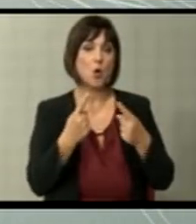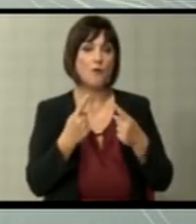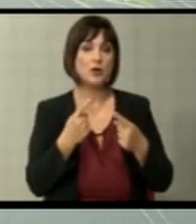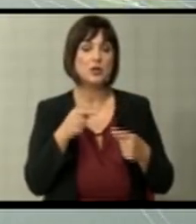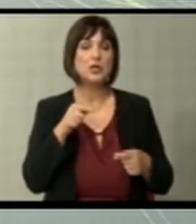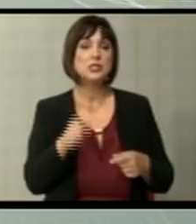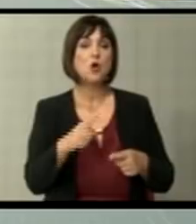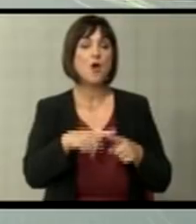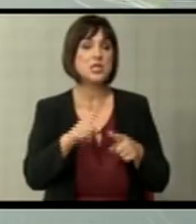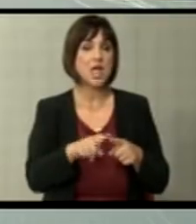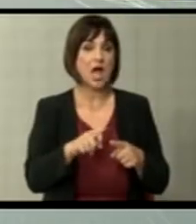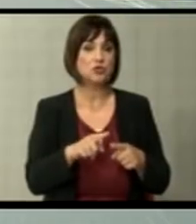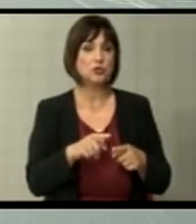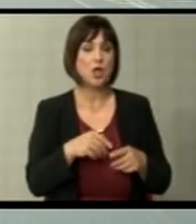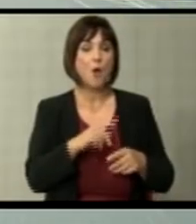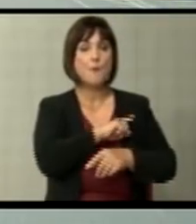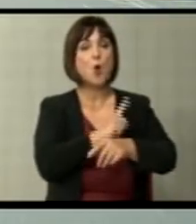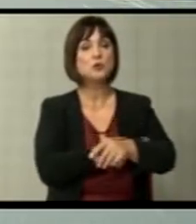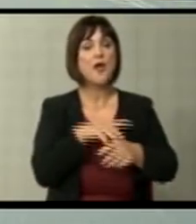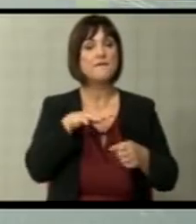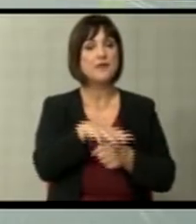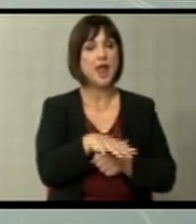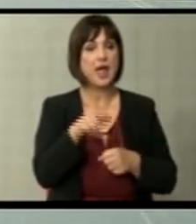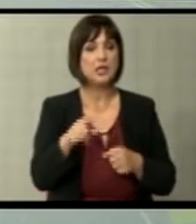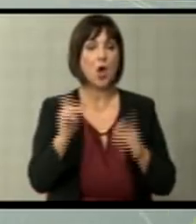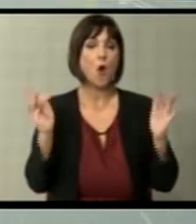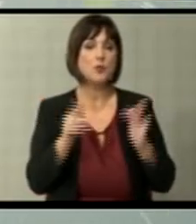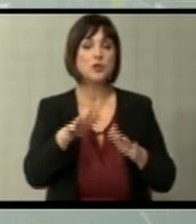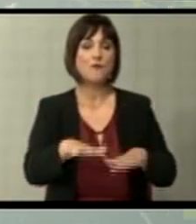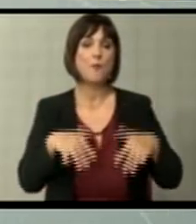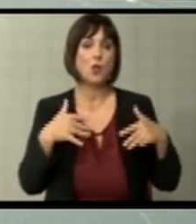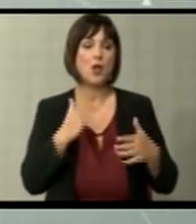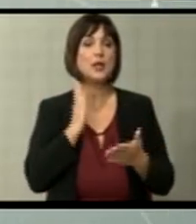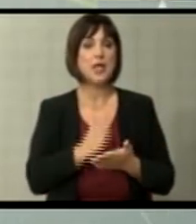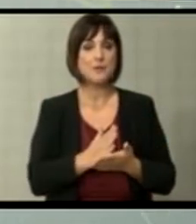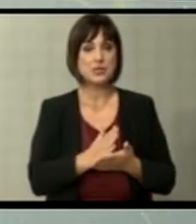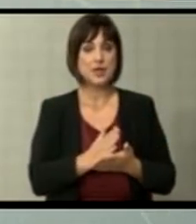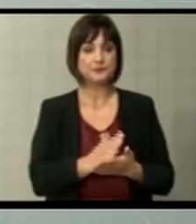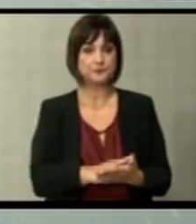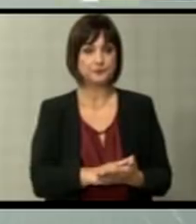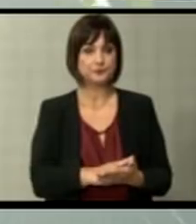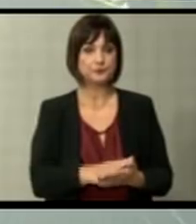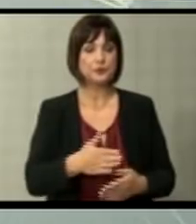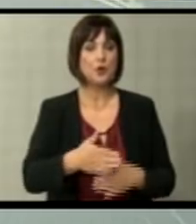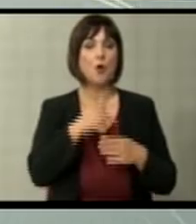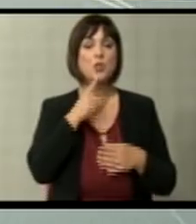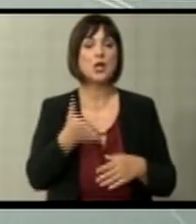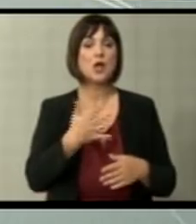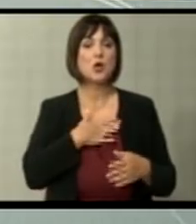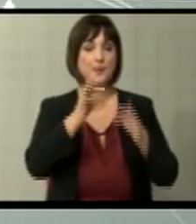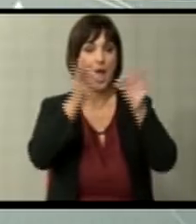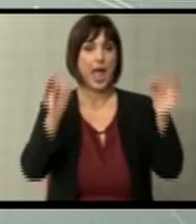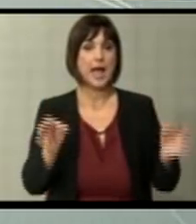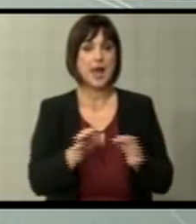на тој начин посилно влијане од опозицијата во парламент ќе биде она што ќе го имаме како